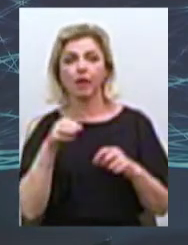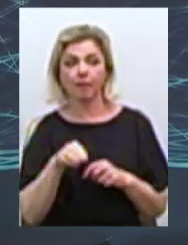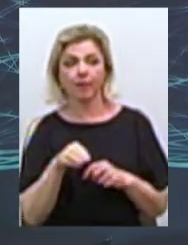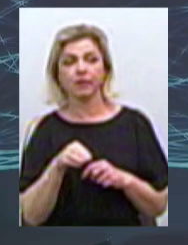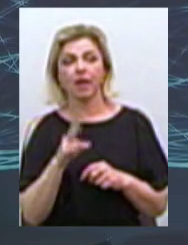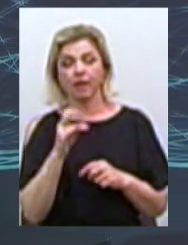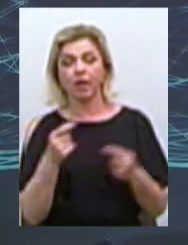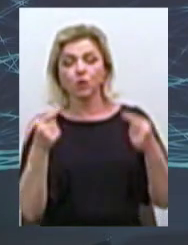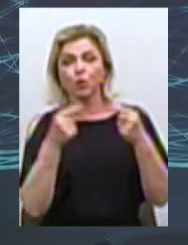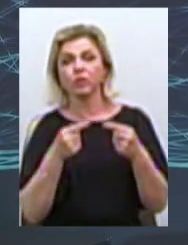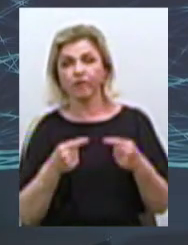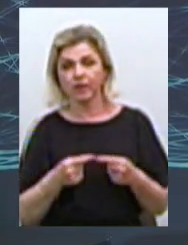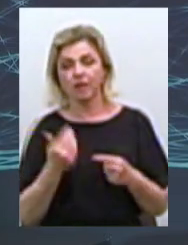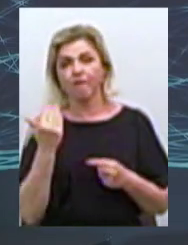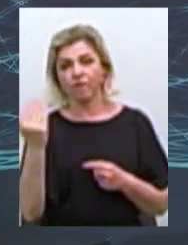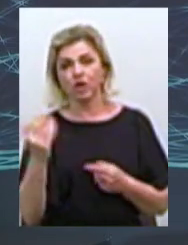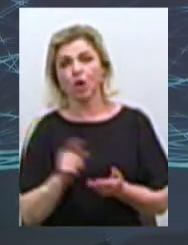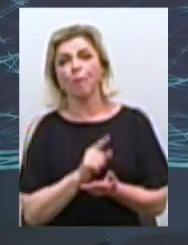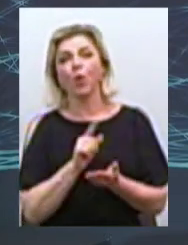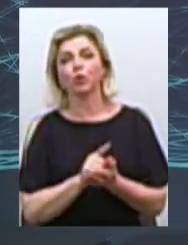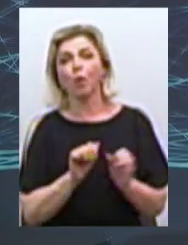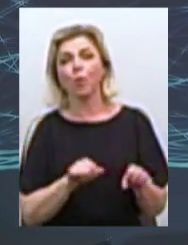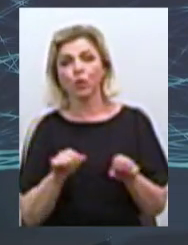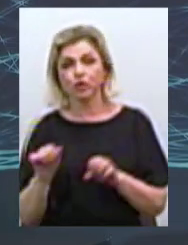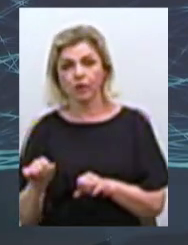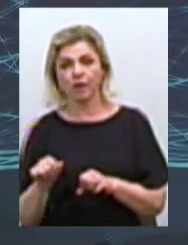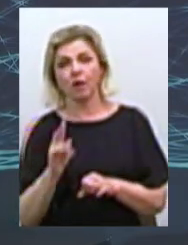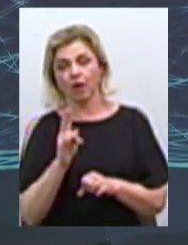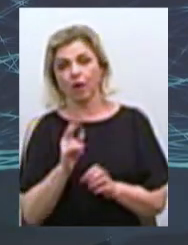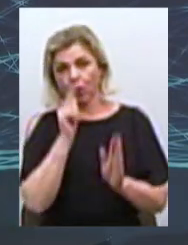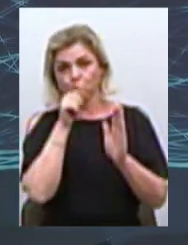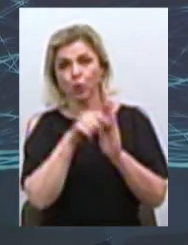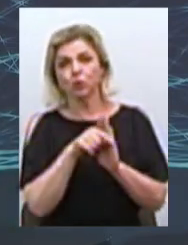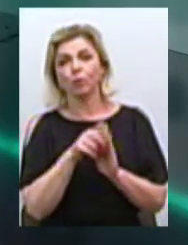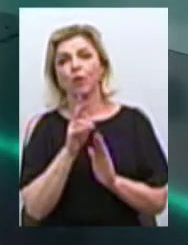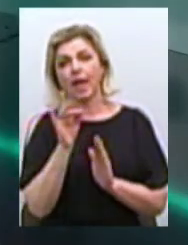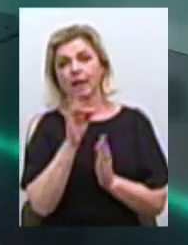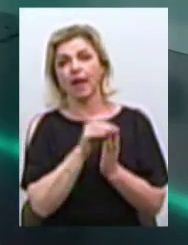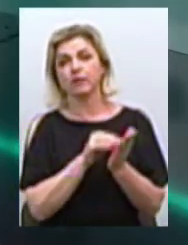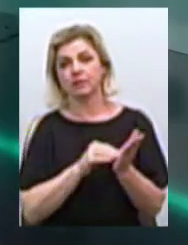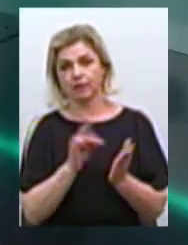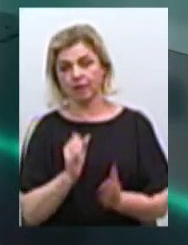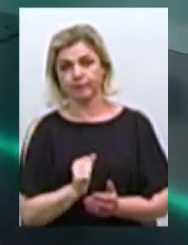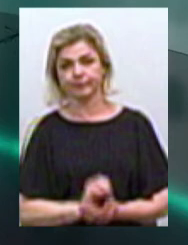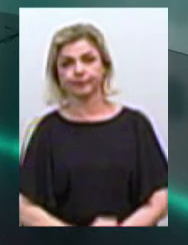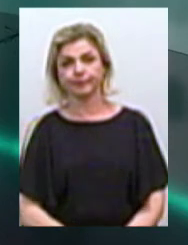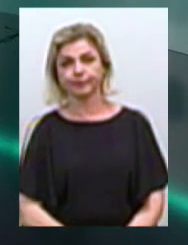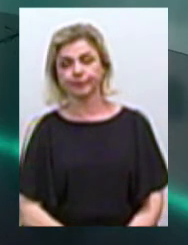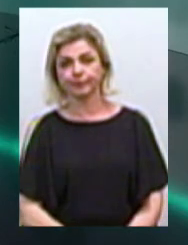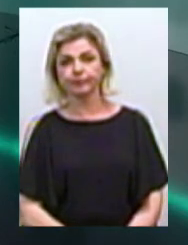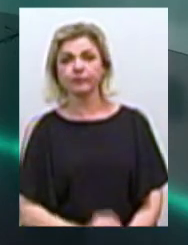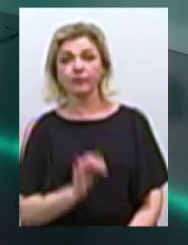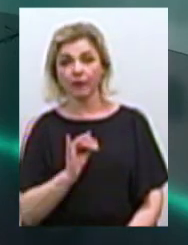на відповіді ваших повномочій доступу до реєстра. І